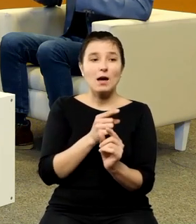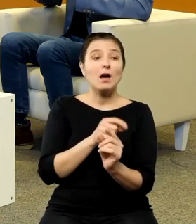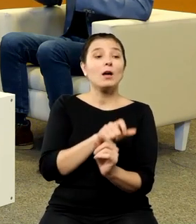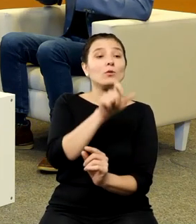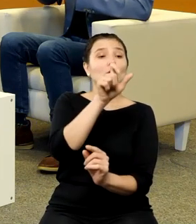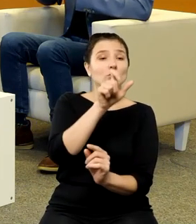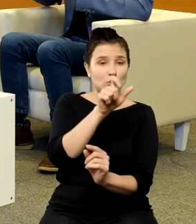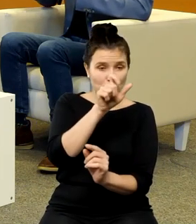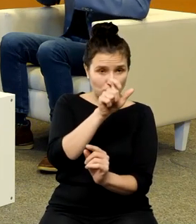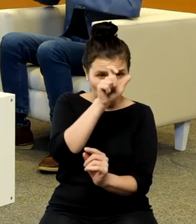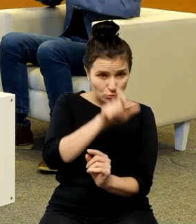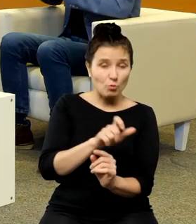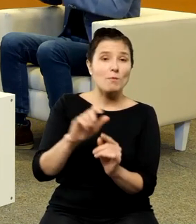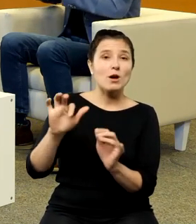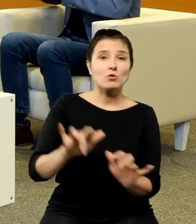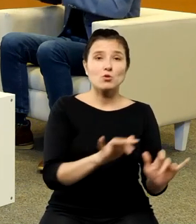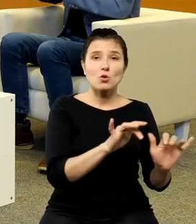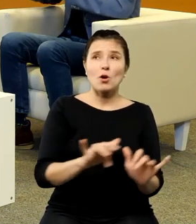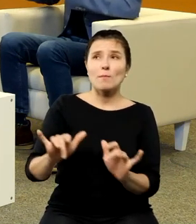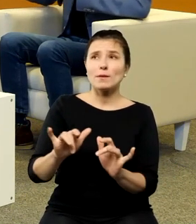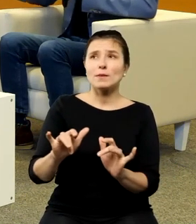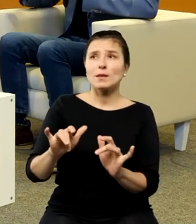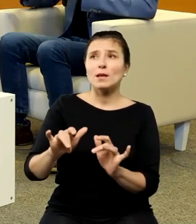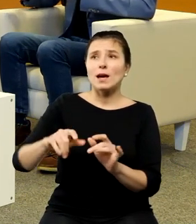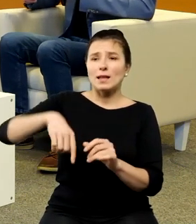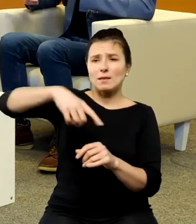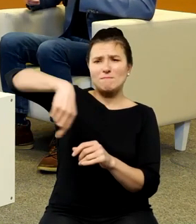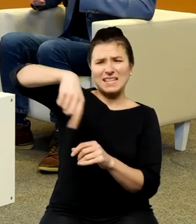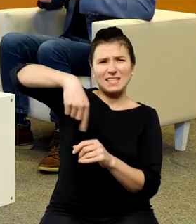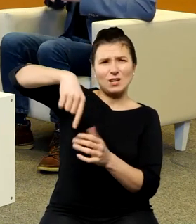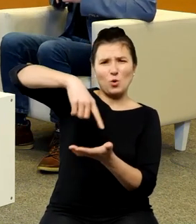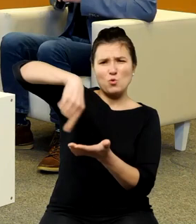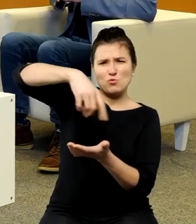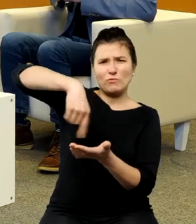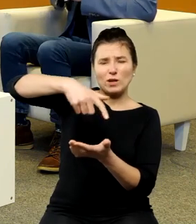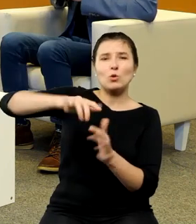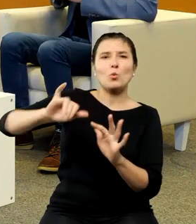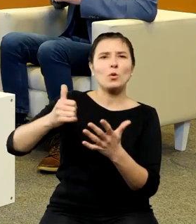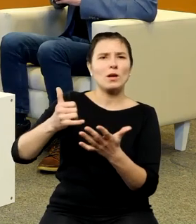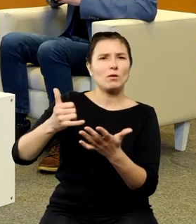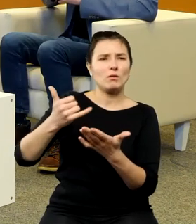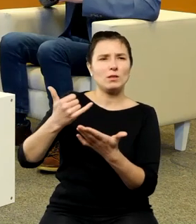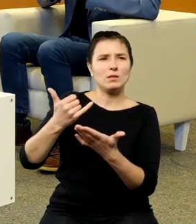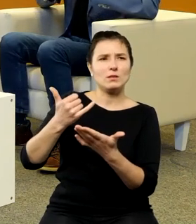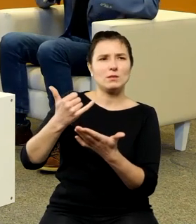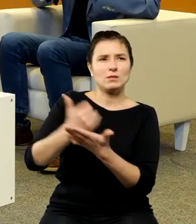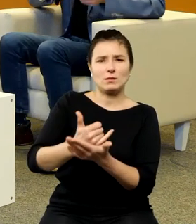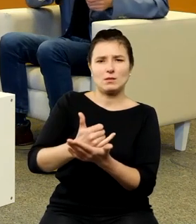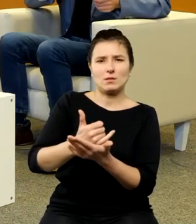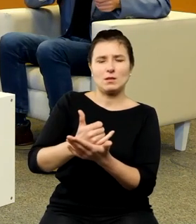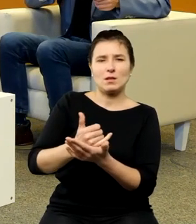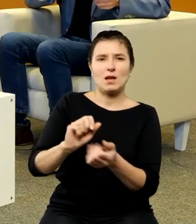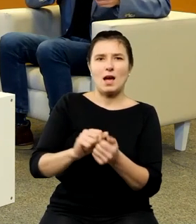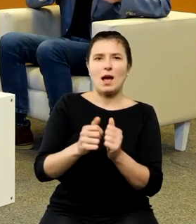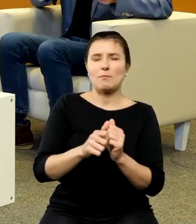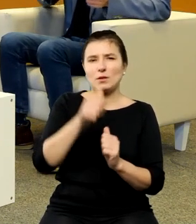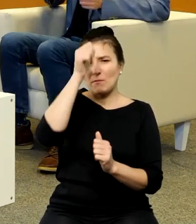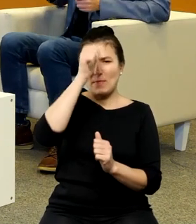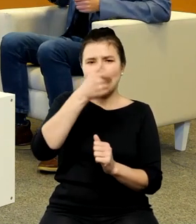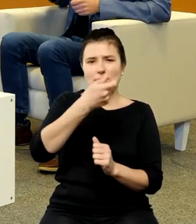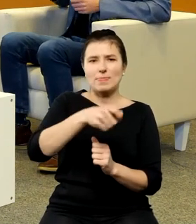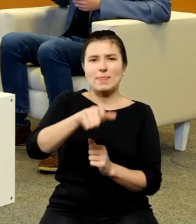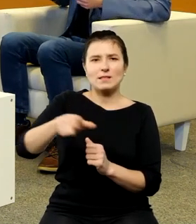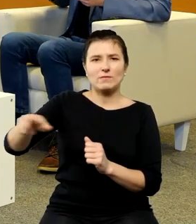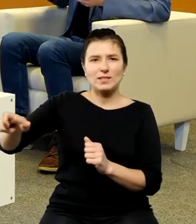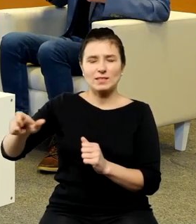takie od miksera końcówki jako list na przykład albo nazwiska kompozytorów zapisane